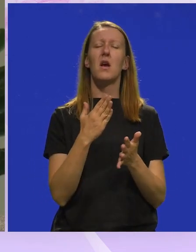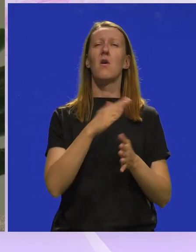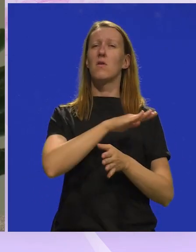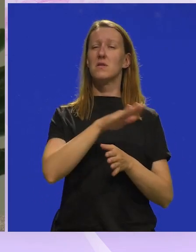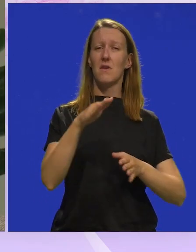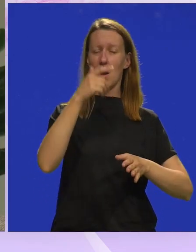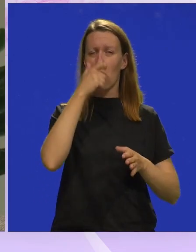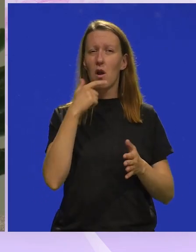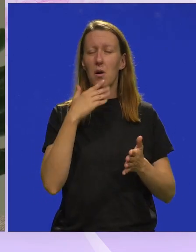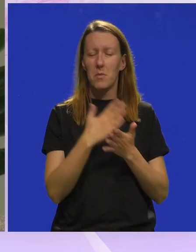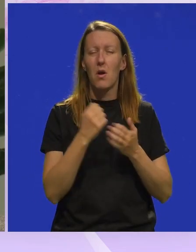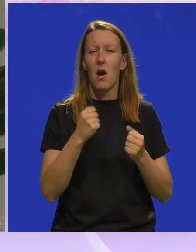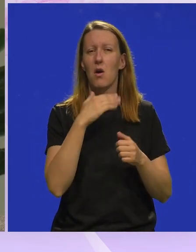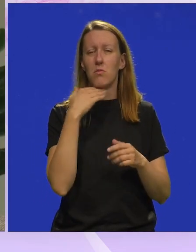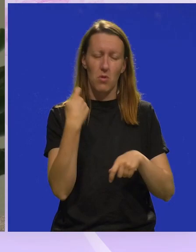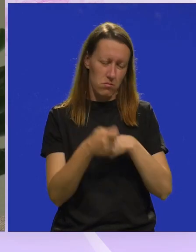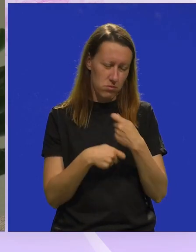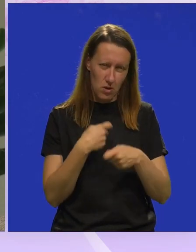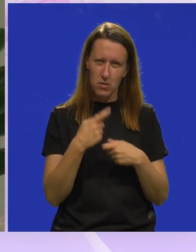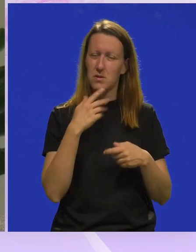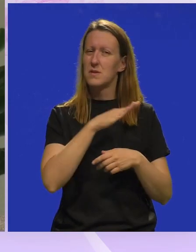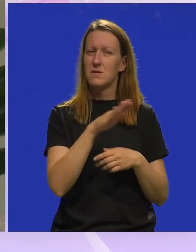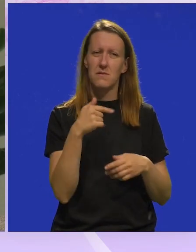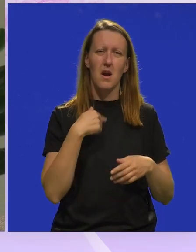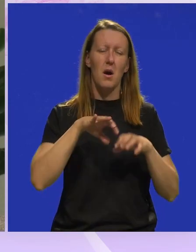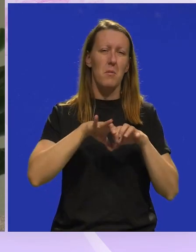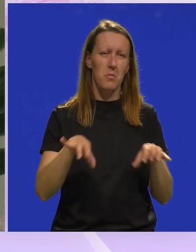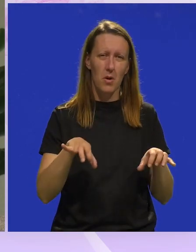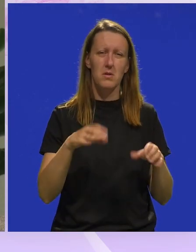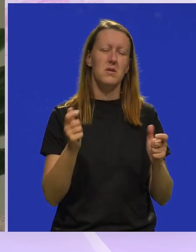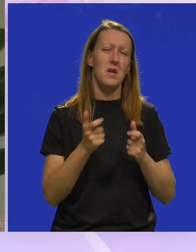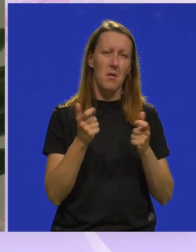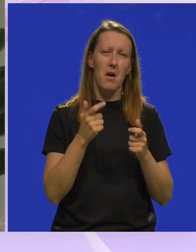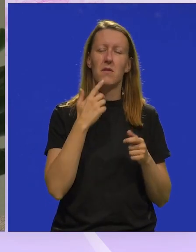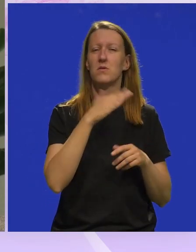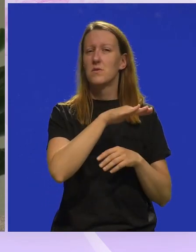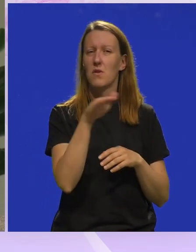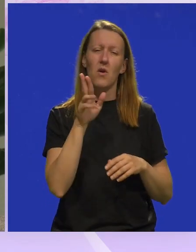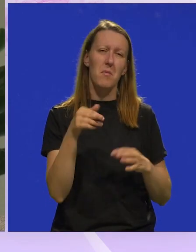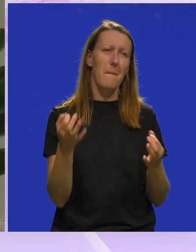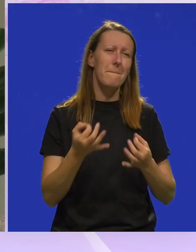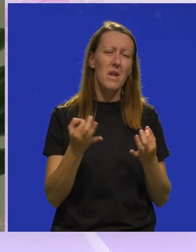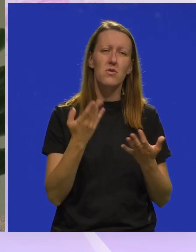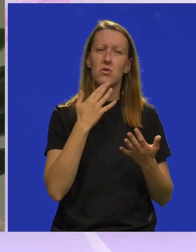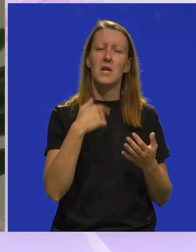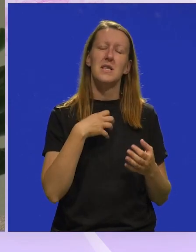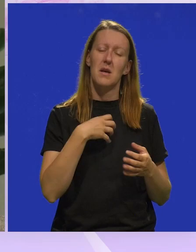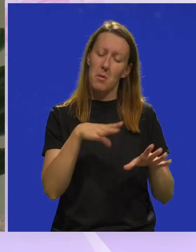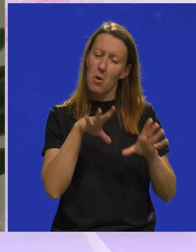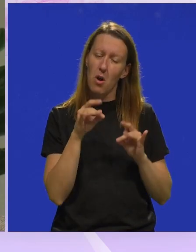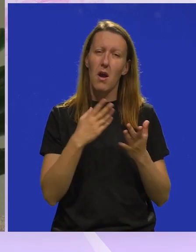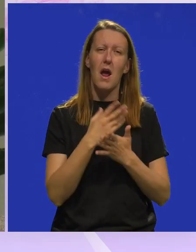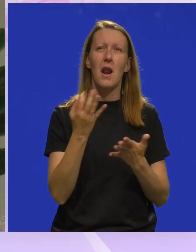svakom ulogom mi je bilo jako puno posla i svaka me posebno zabavlja i u svakoj imam nešto gdje i sebe